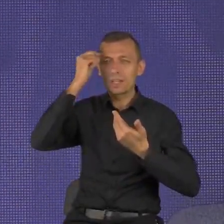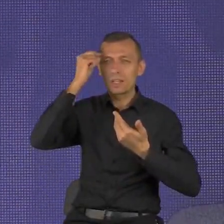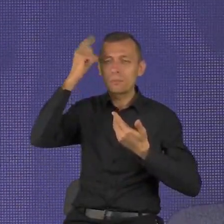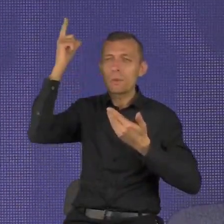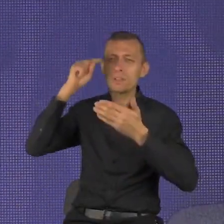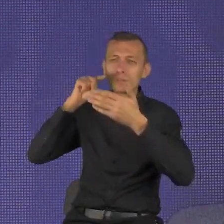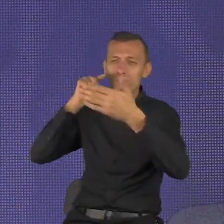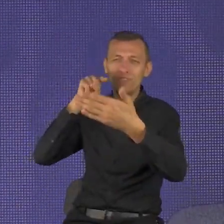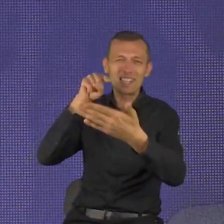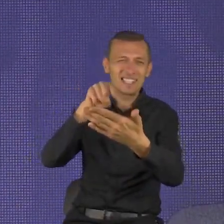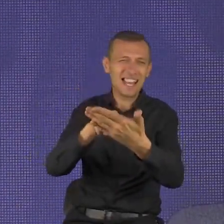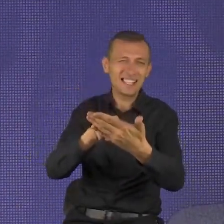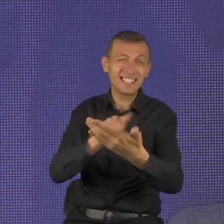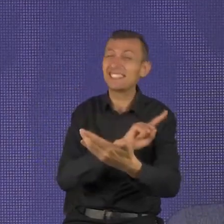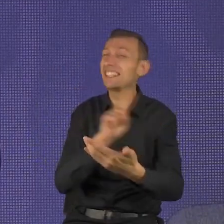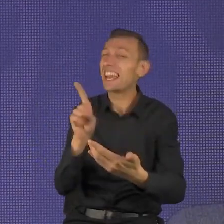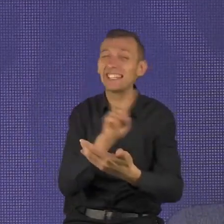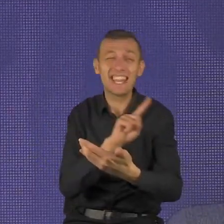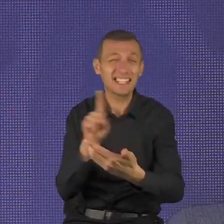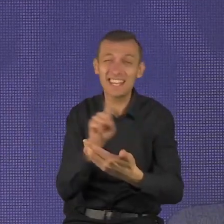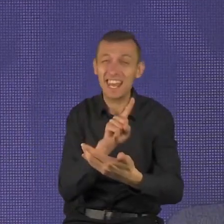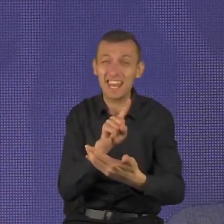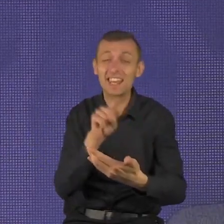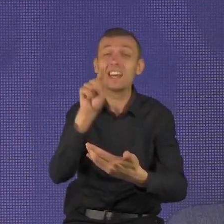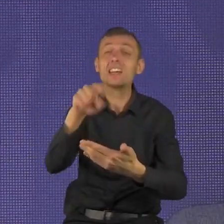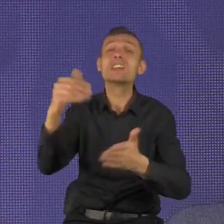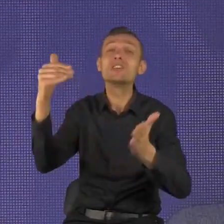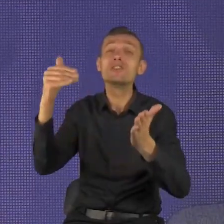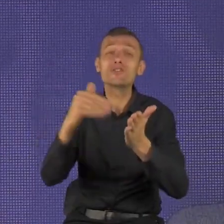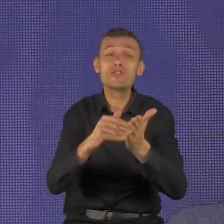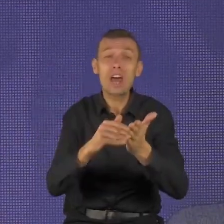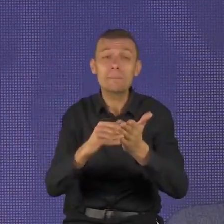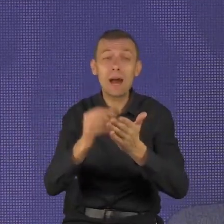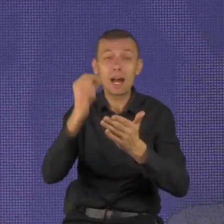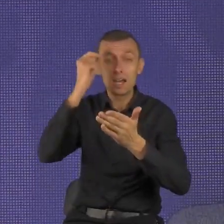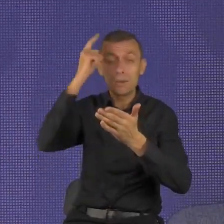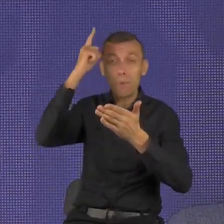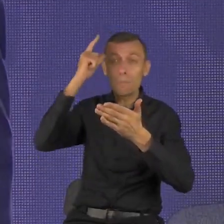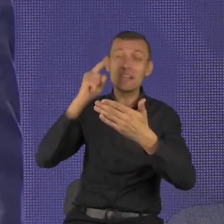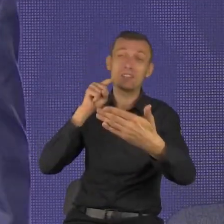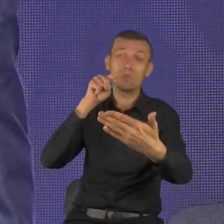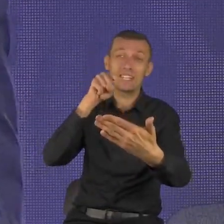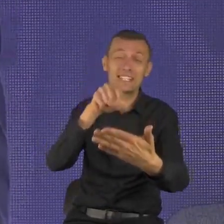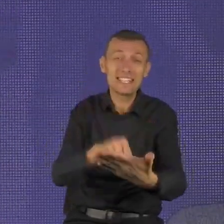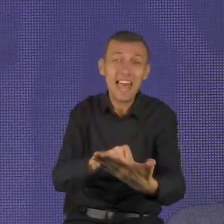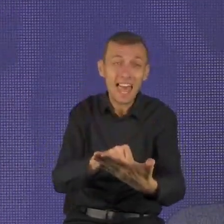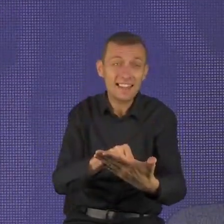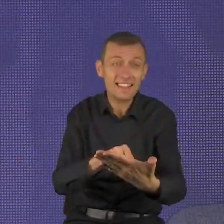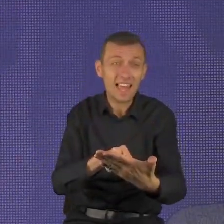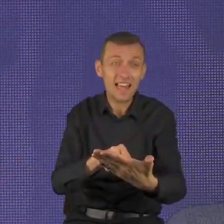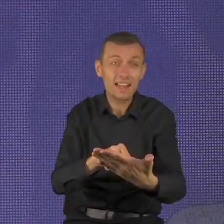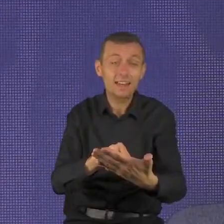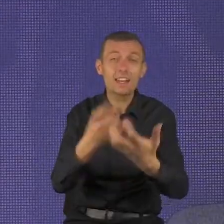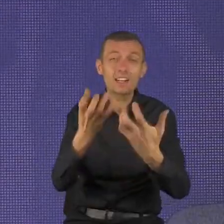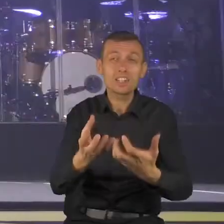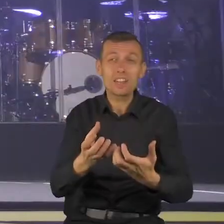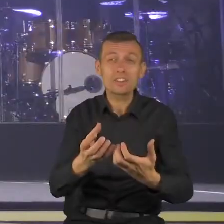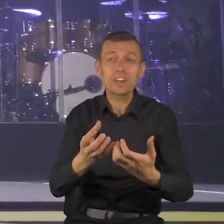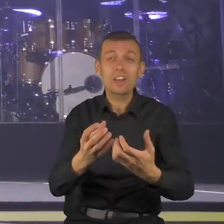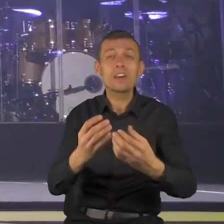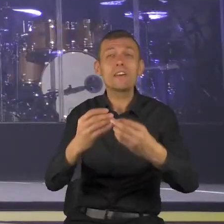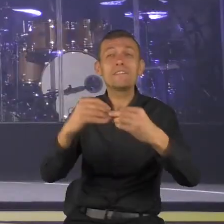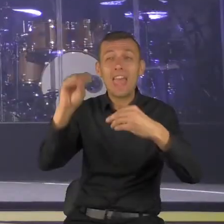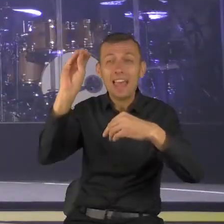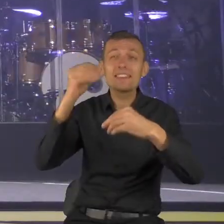wykorzystać jak najlepiej to, co otrzymałeś od Pana Boga. A On daje hojnie i bez wypominania. Bóg mówi, że to jest dobre, aby mieć